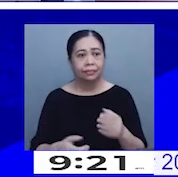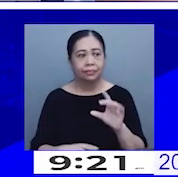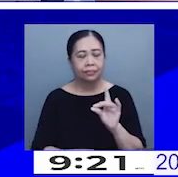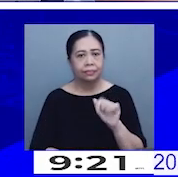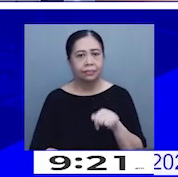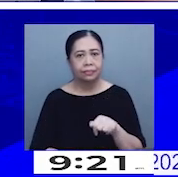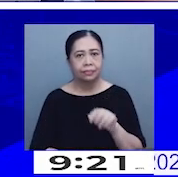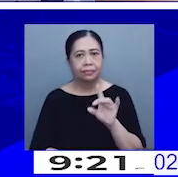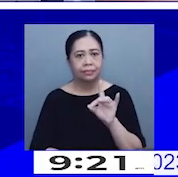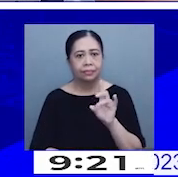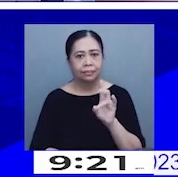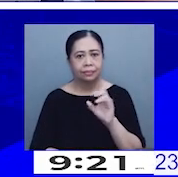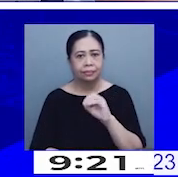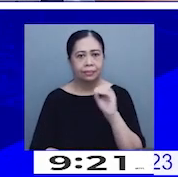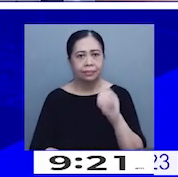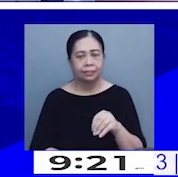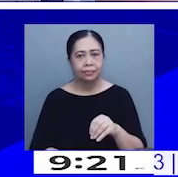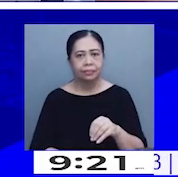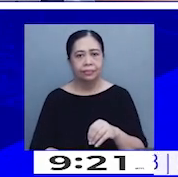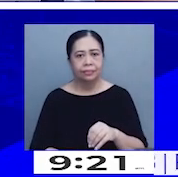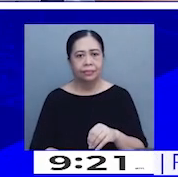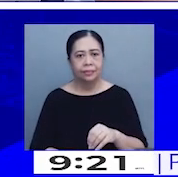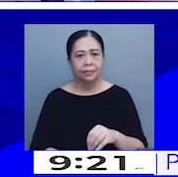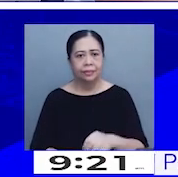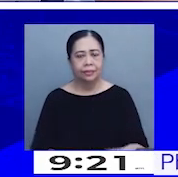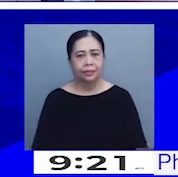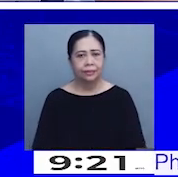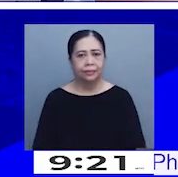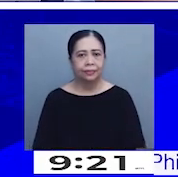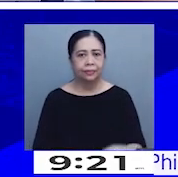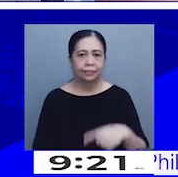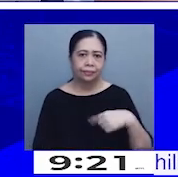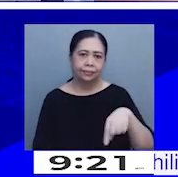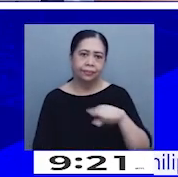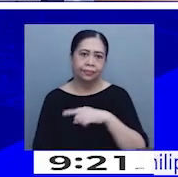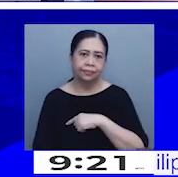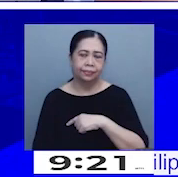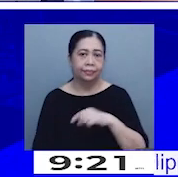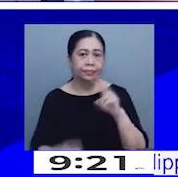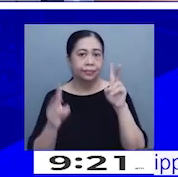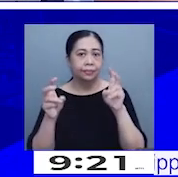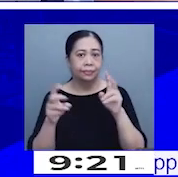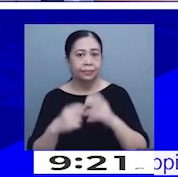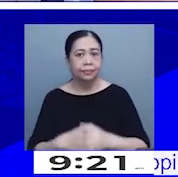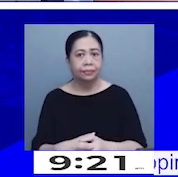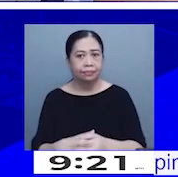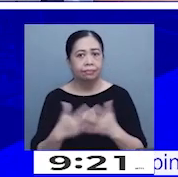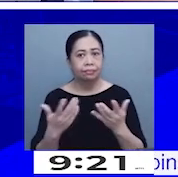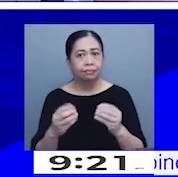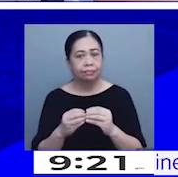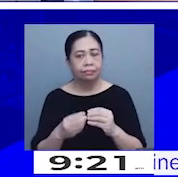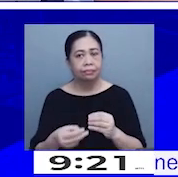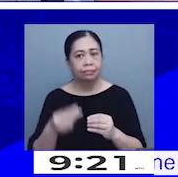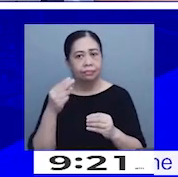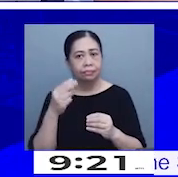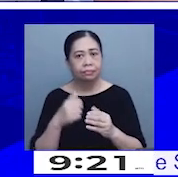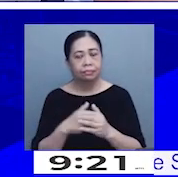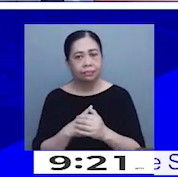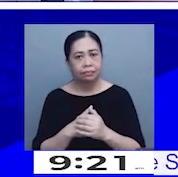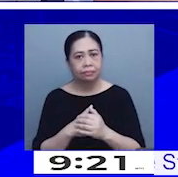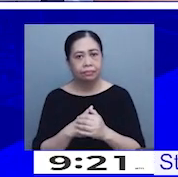.87% sa ating headline inflation. Of course, mas mataas ang weight nito sa